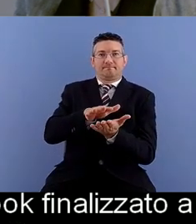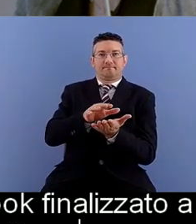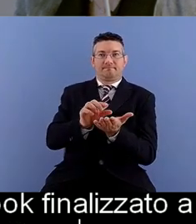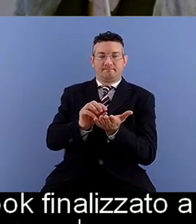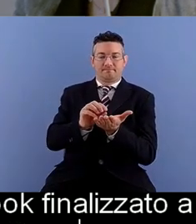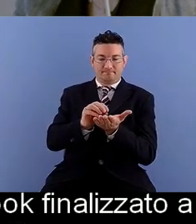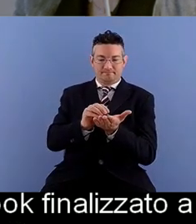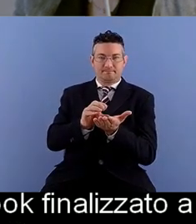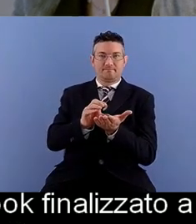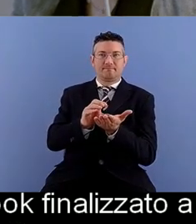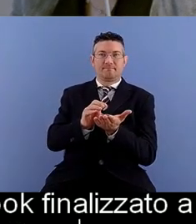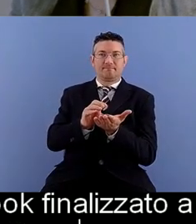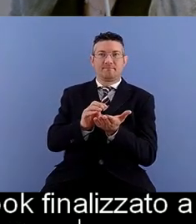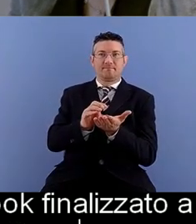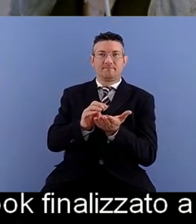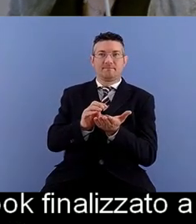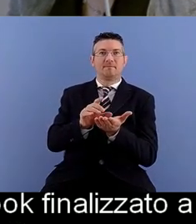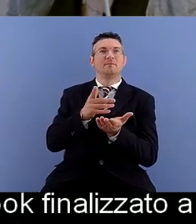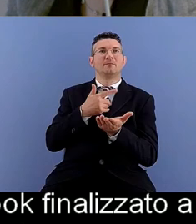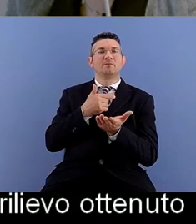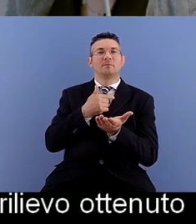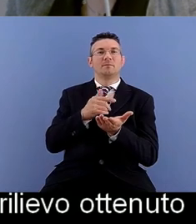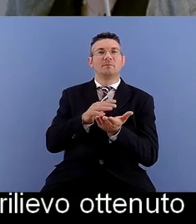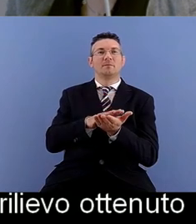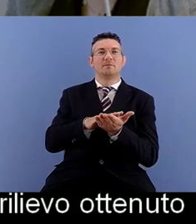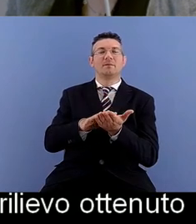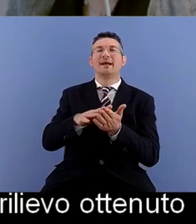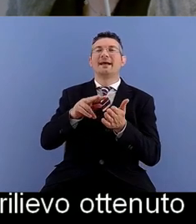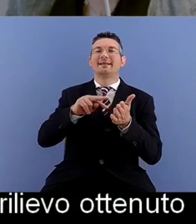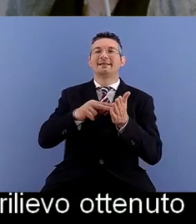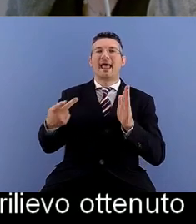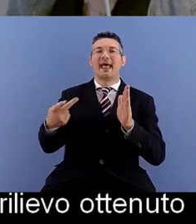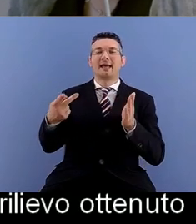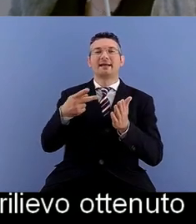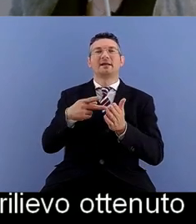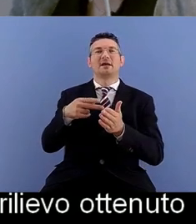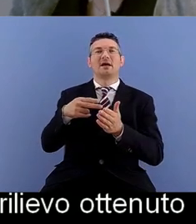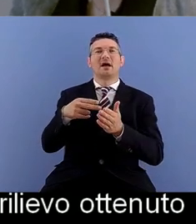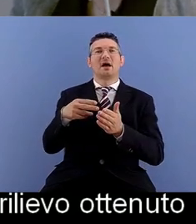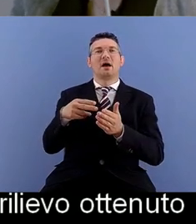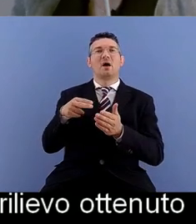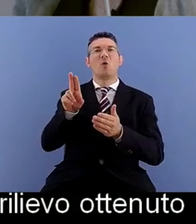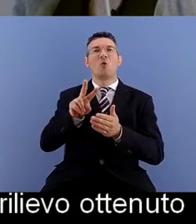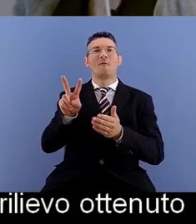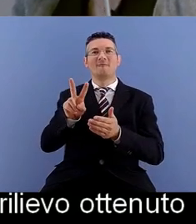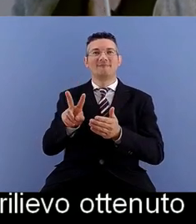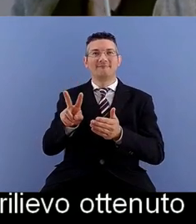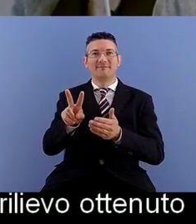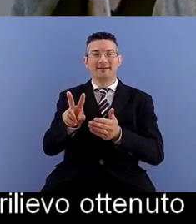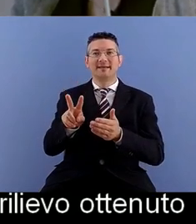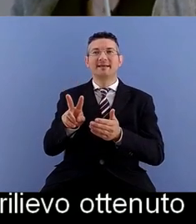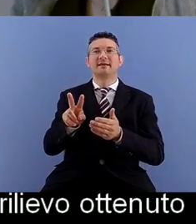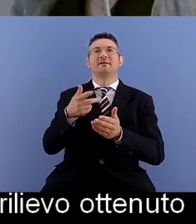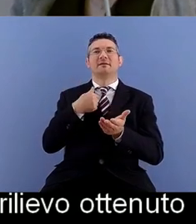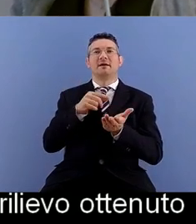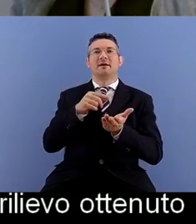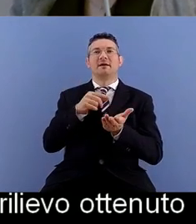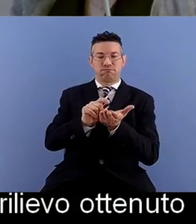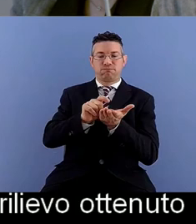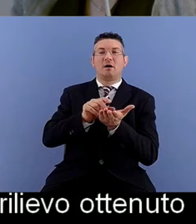ottenuto con una tecnica di stampa che si chiama UV ossia una vernice particolare che dà spessore da rilievo